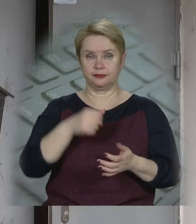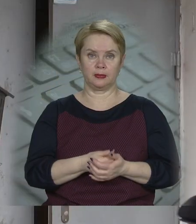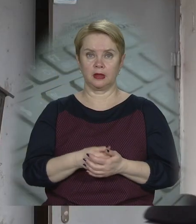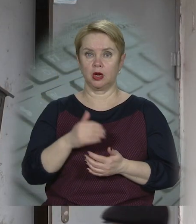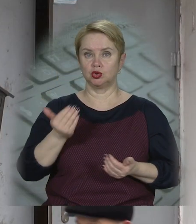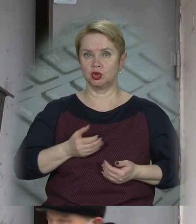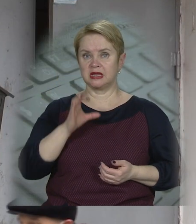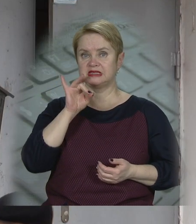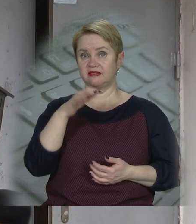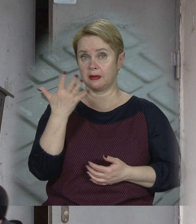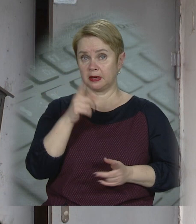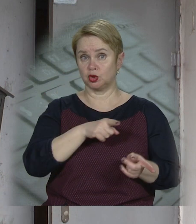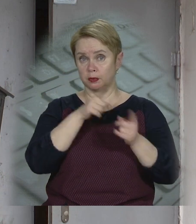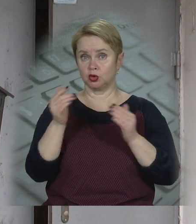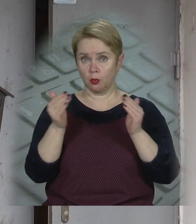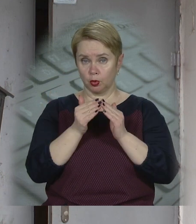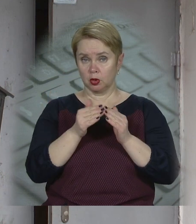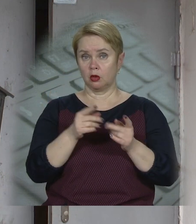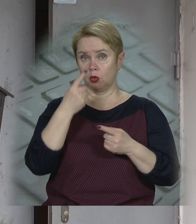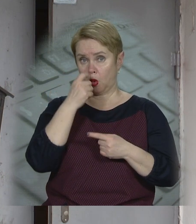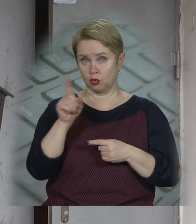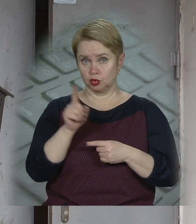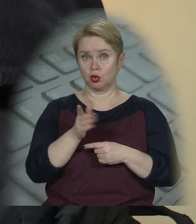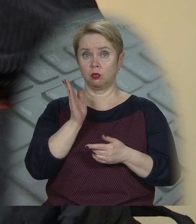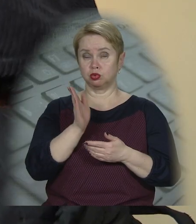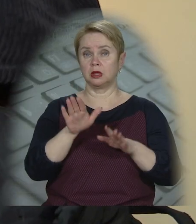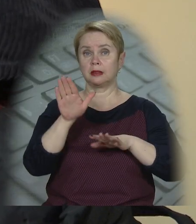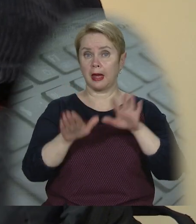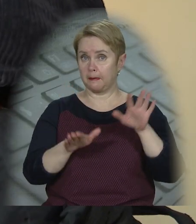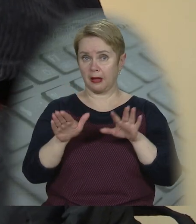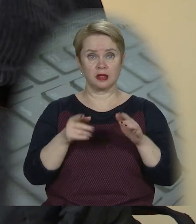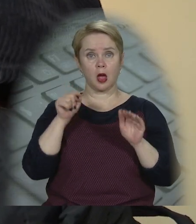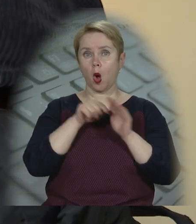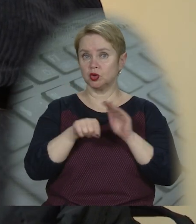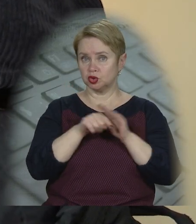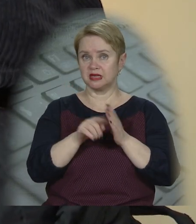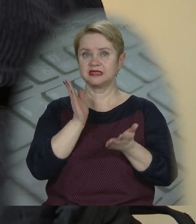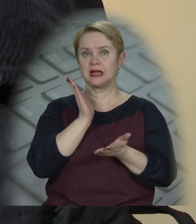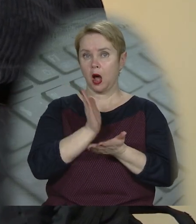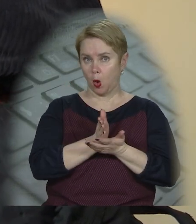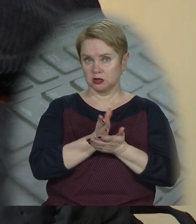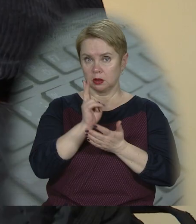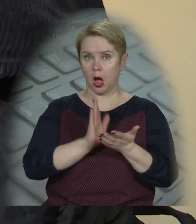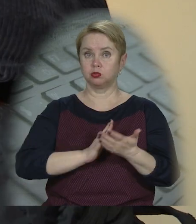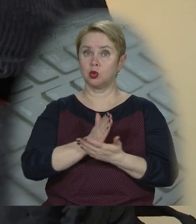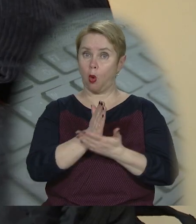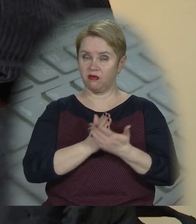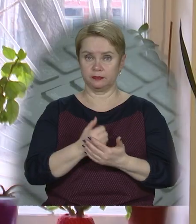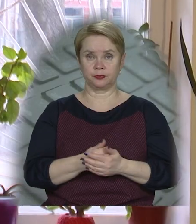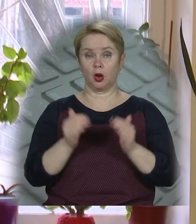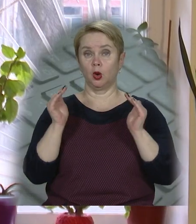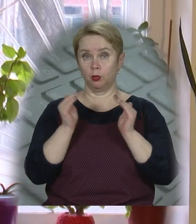У Жилсервіс-5, до якого перейшов будинок, наголошують, що бути на балансі не означає знаходитися на обслуговуванні.